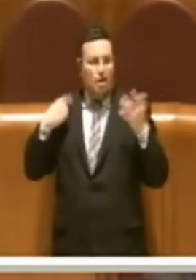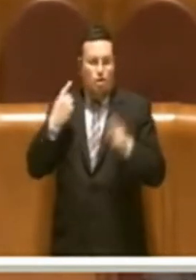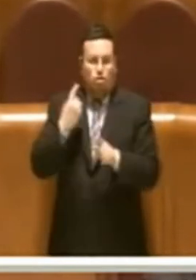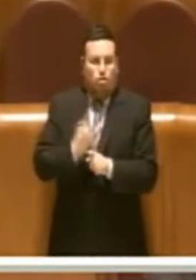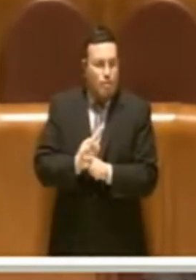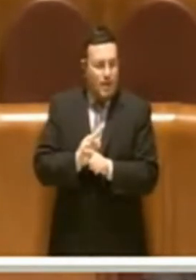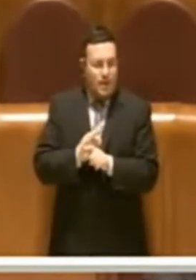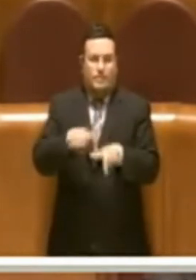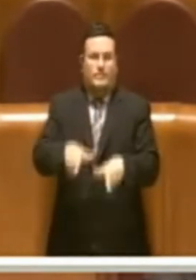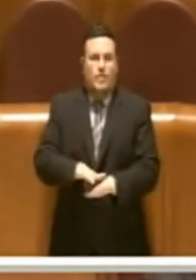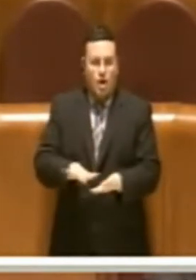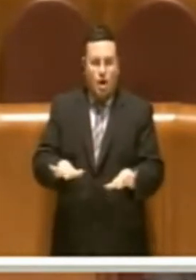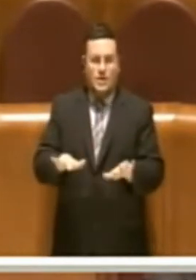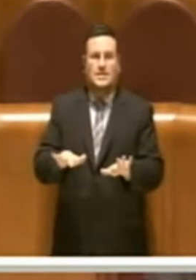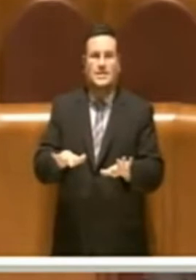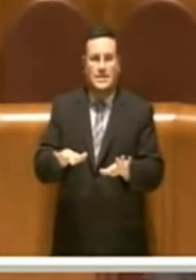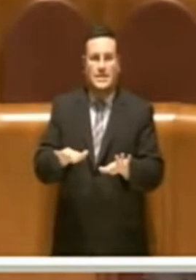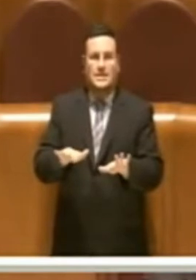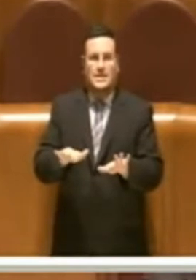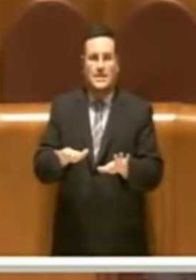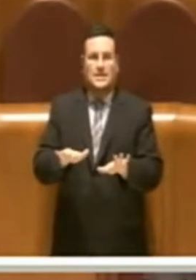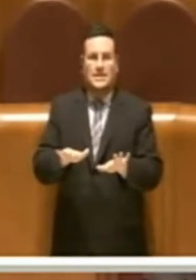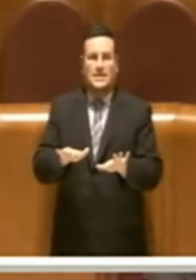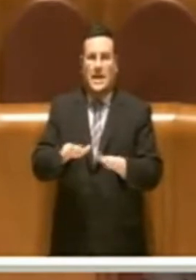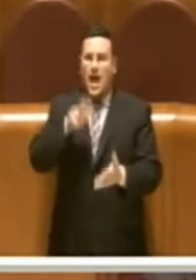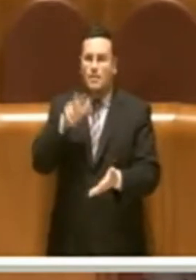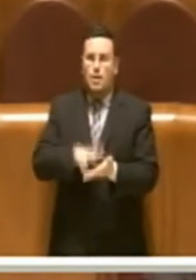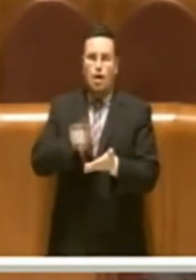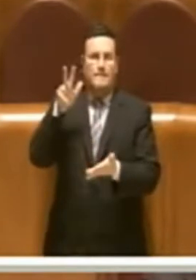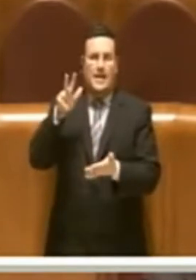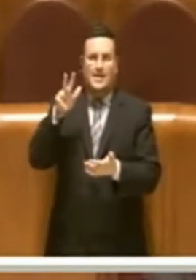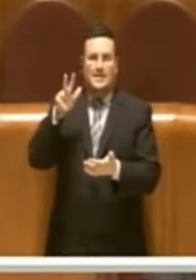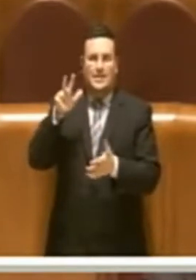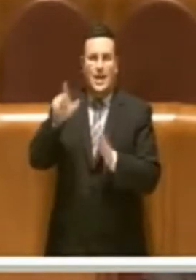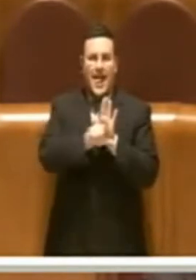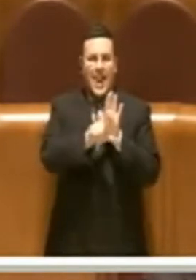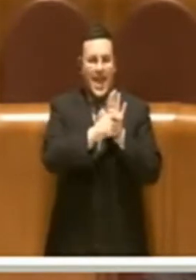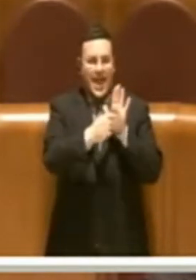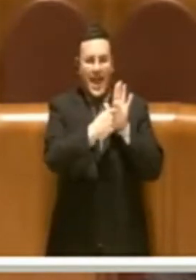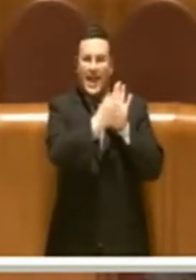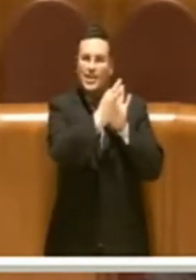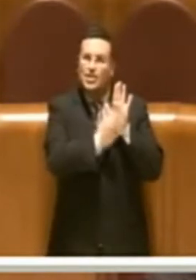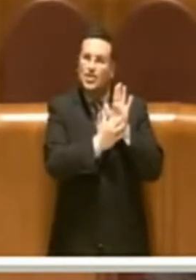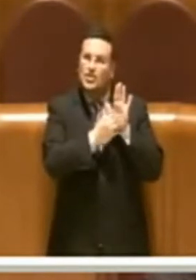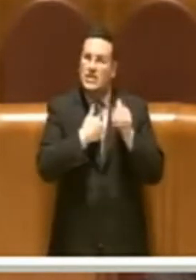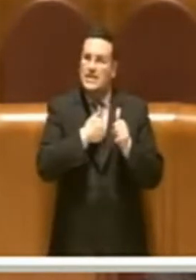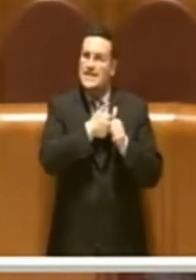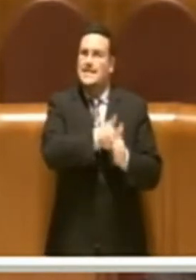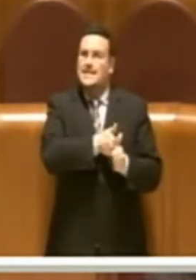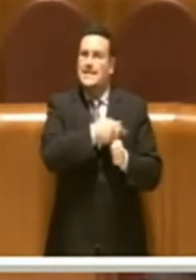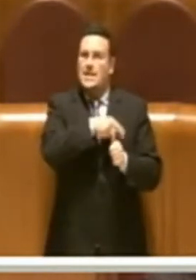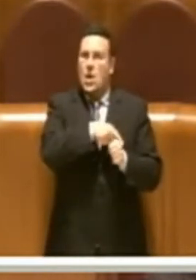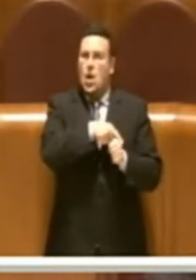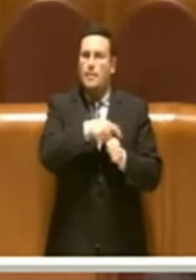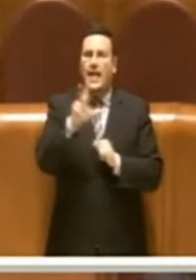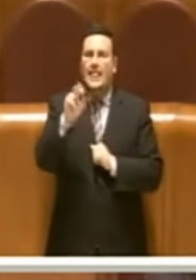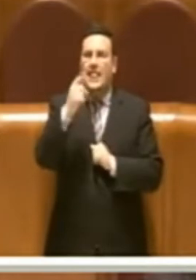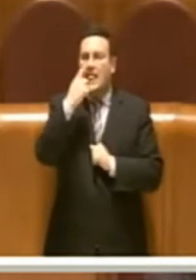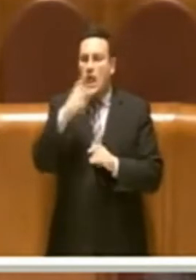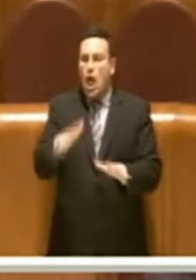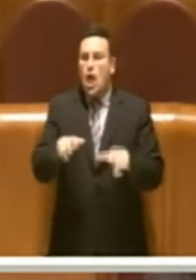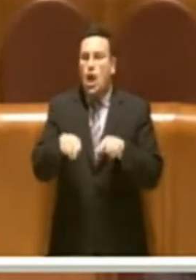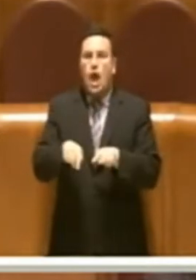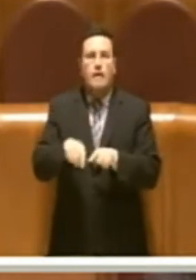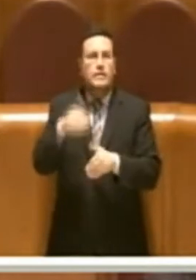procedere all'approvazione nei tempi stabiliti dalla legge che prevede che non si oltrepassi il 30 novembre come